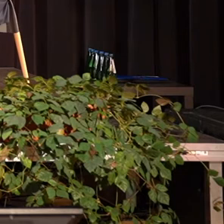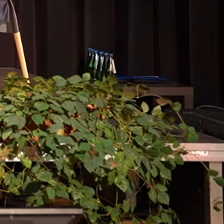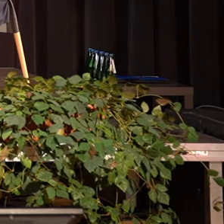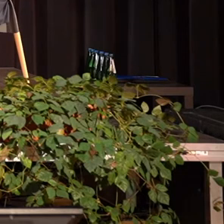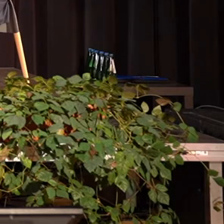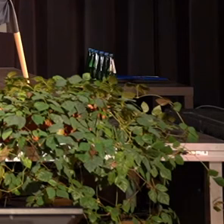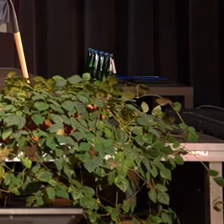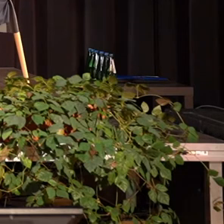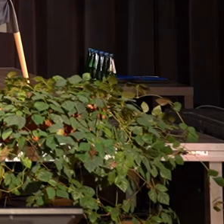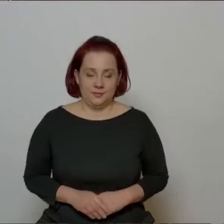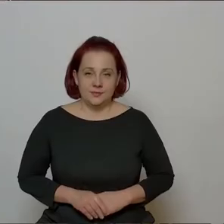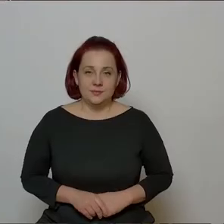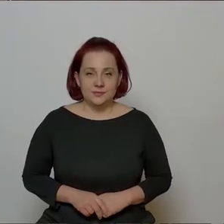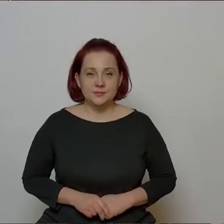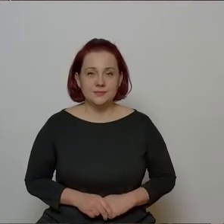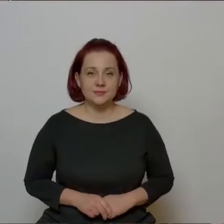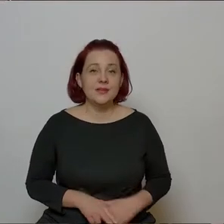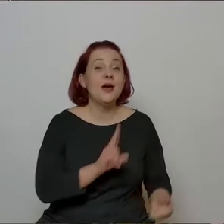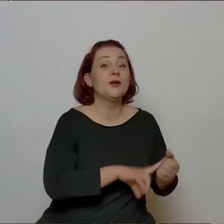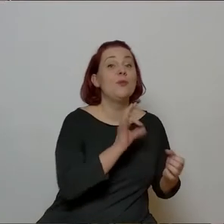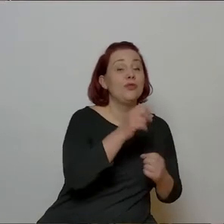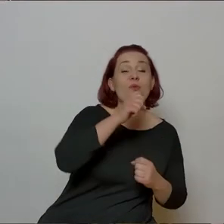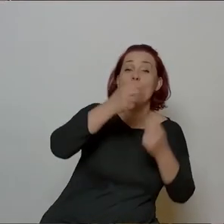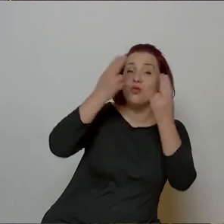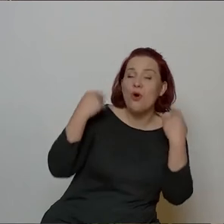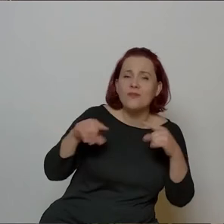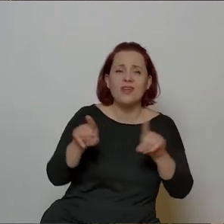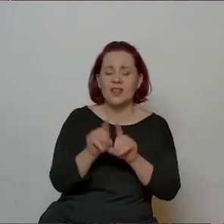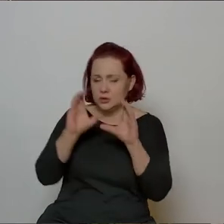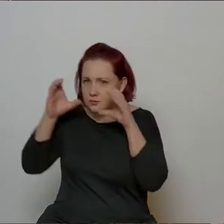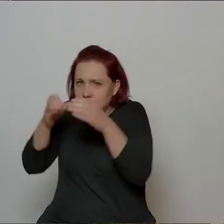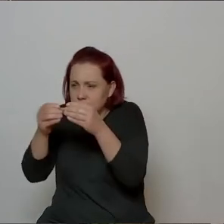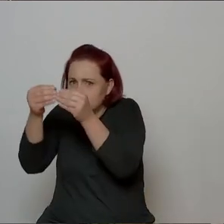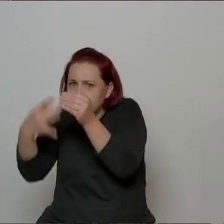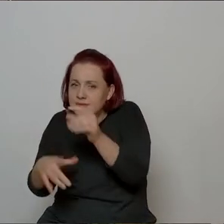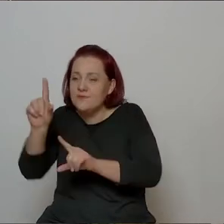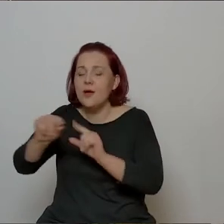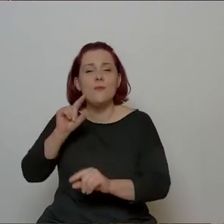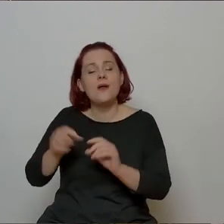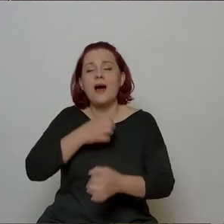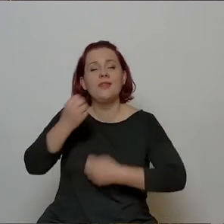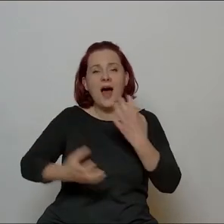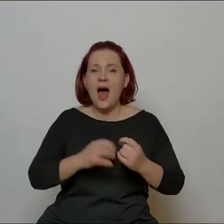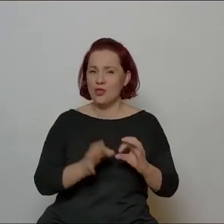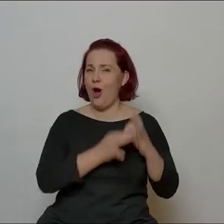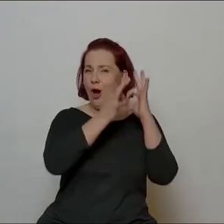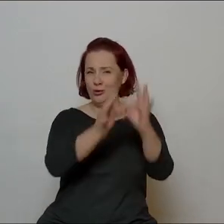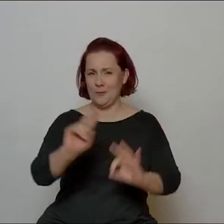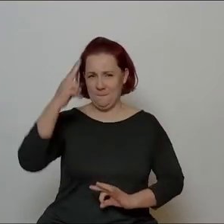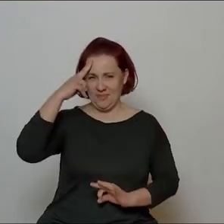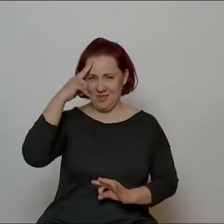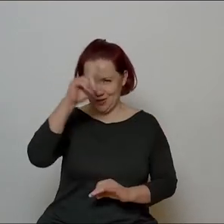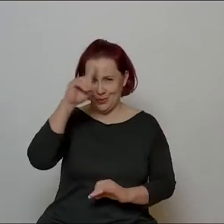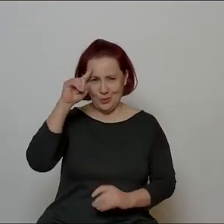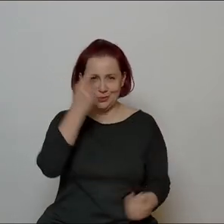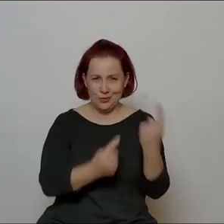hermetyczność jego twórczości. Przesąd, który myślę do dziś jakoś trochę jednak pokutuje, prawda? Że